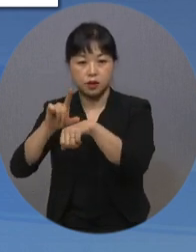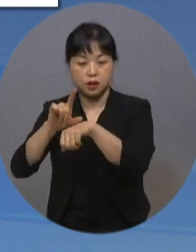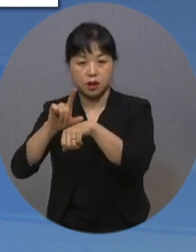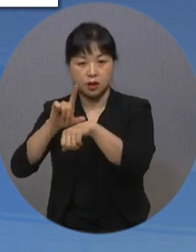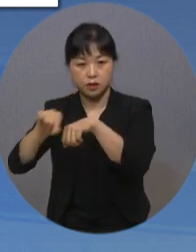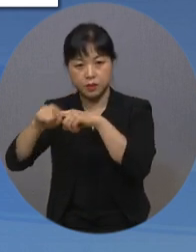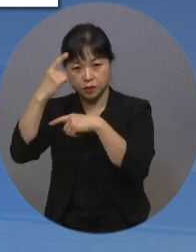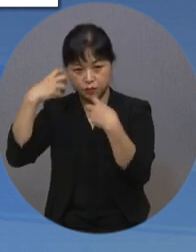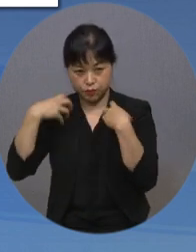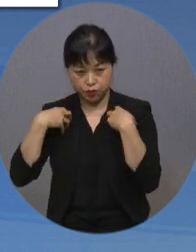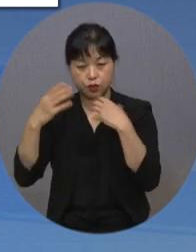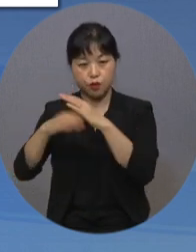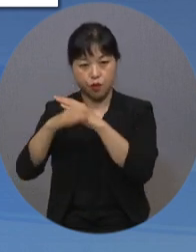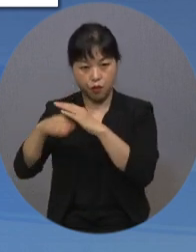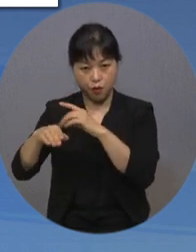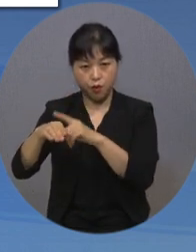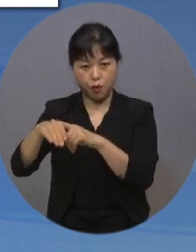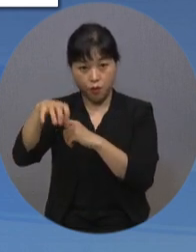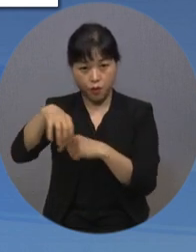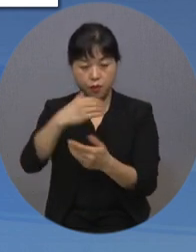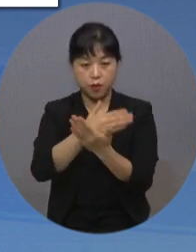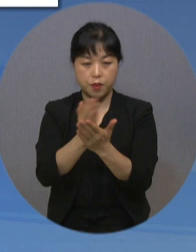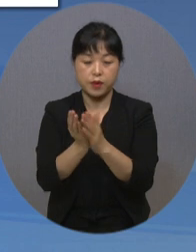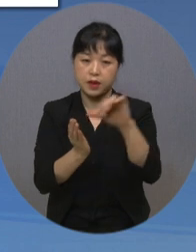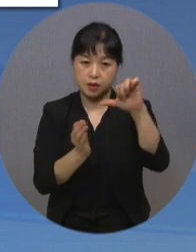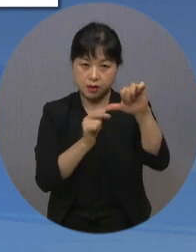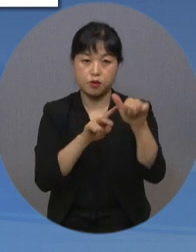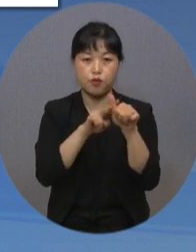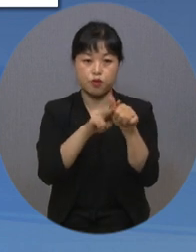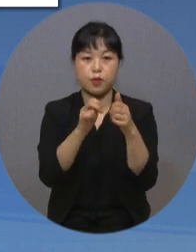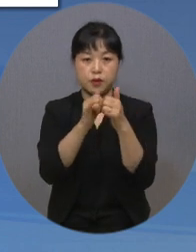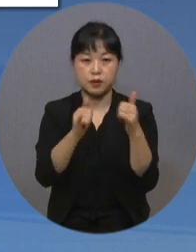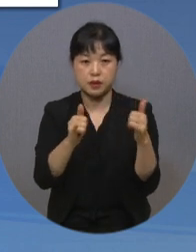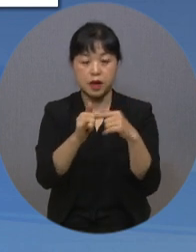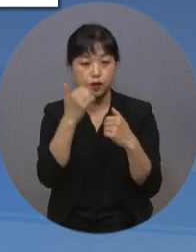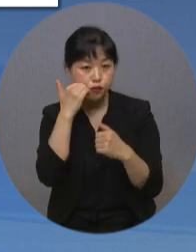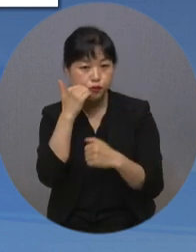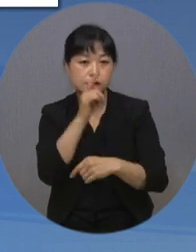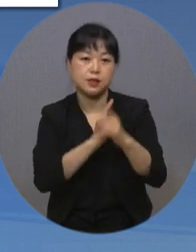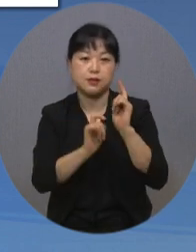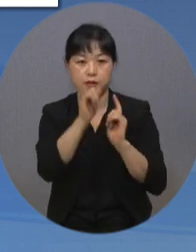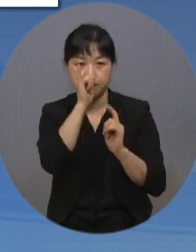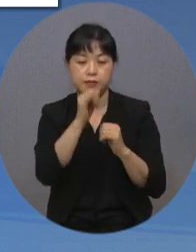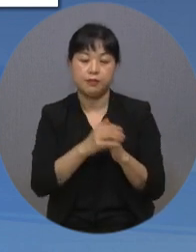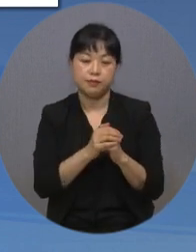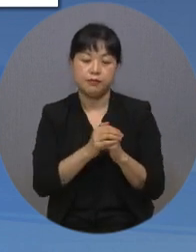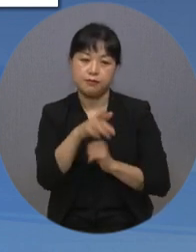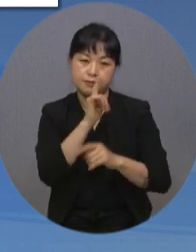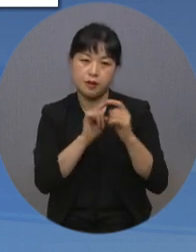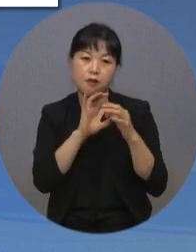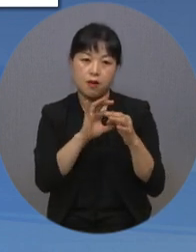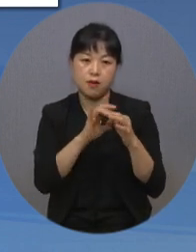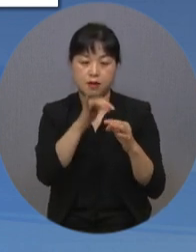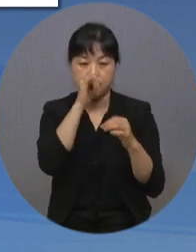총 5개 부문에서 후보자 신청을 받습니다. 후보 접수에 대한 자세한 내용은 한국장애인인권상